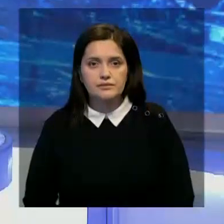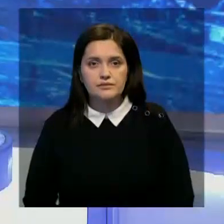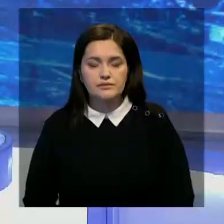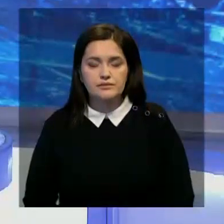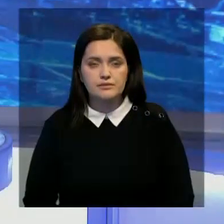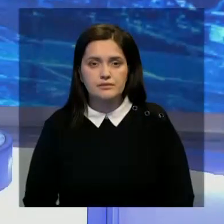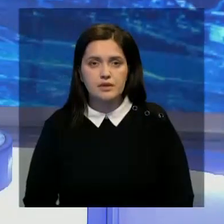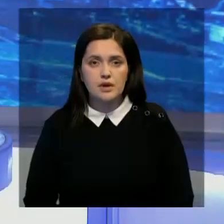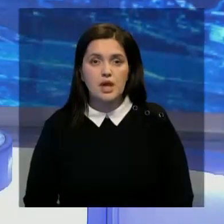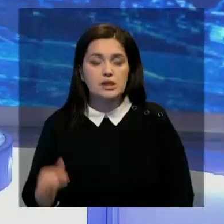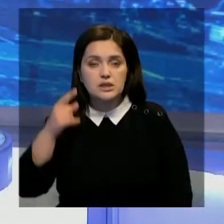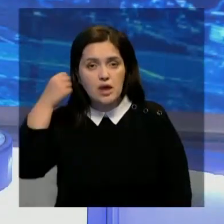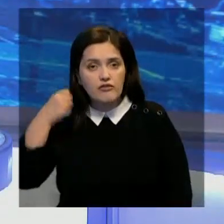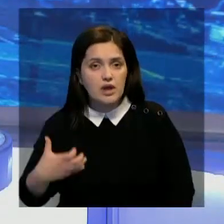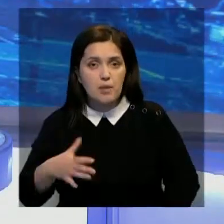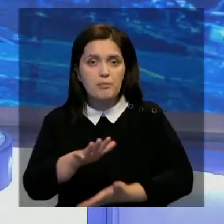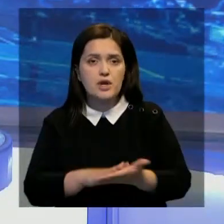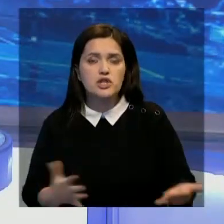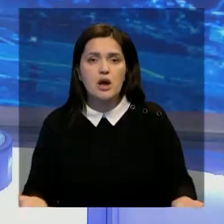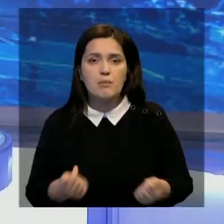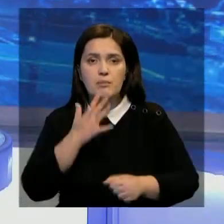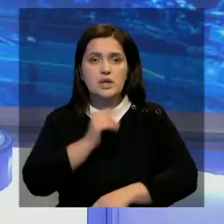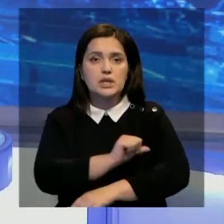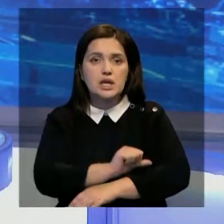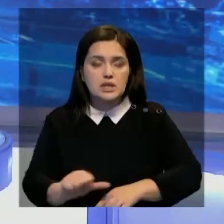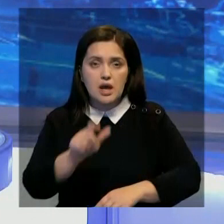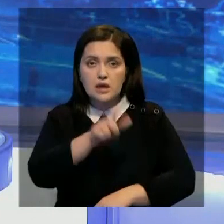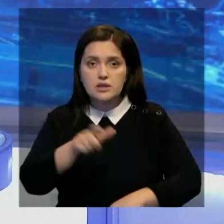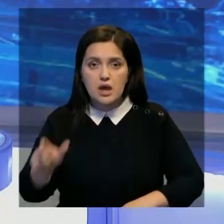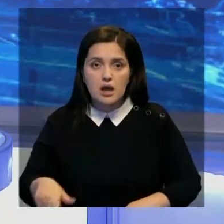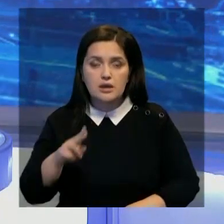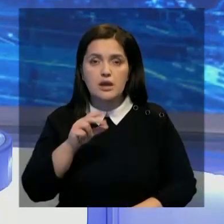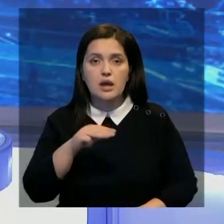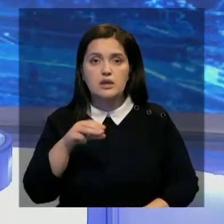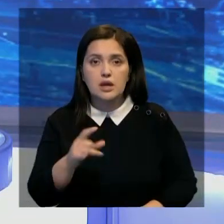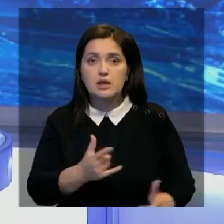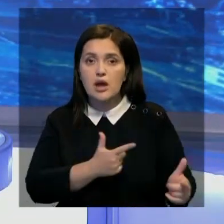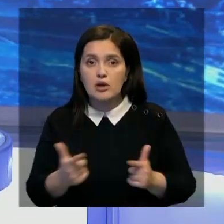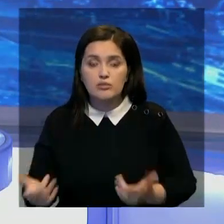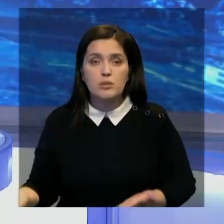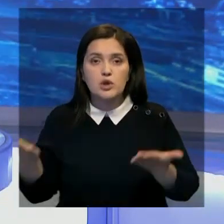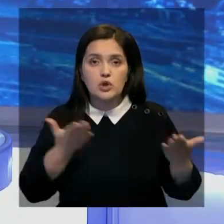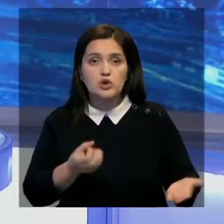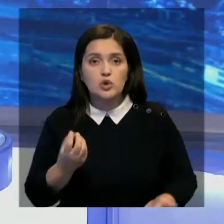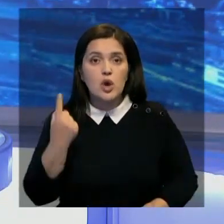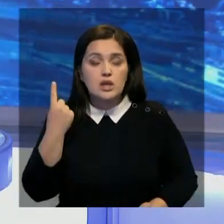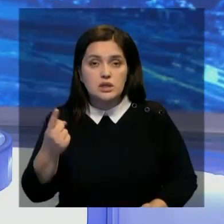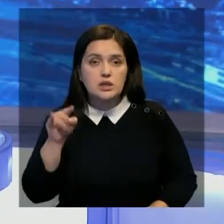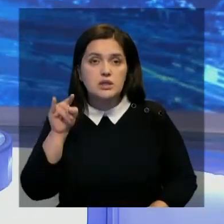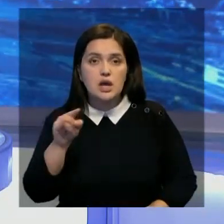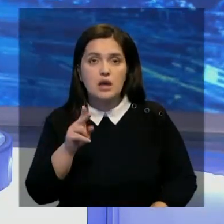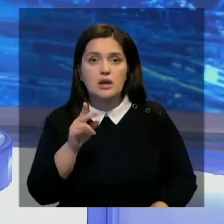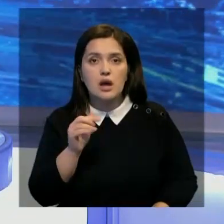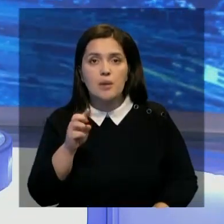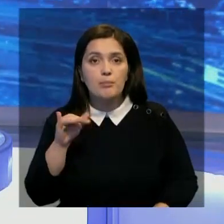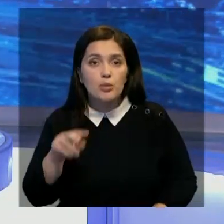Из Афганистана продолжают эвакуировать иностранцев. В столице Катара готовятся принять еще один пассажирский самолет из